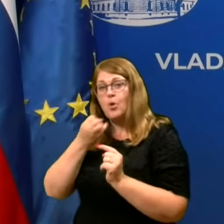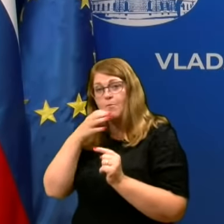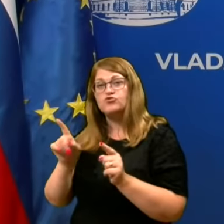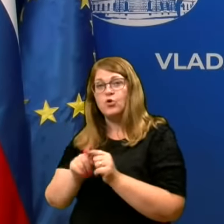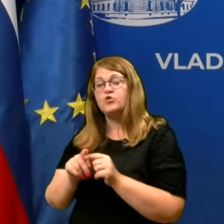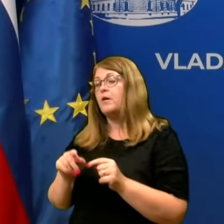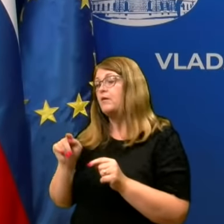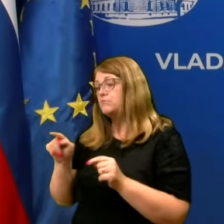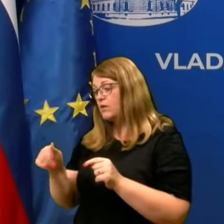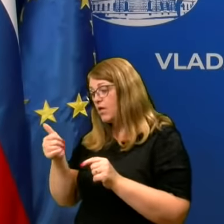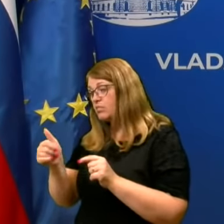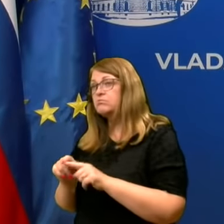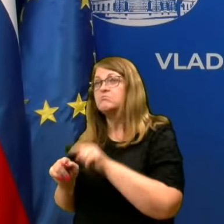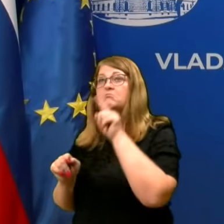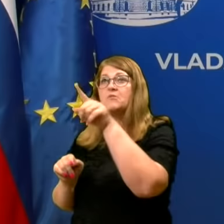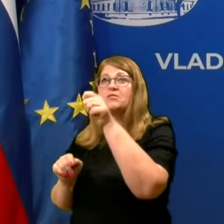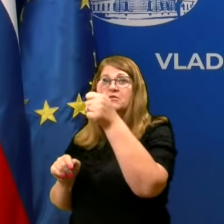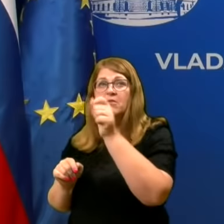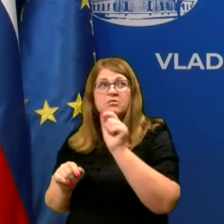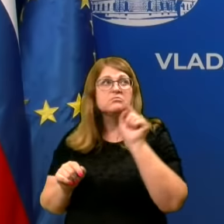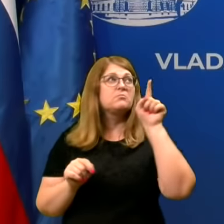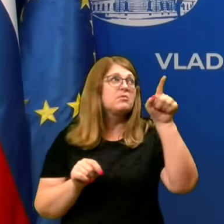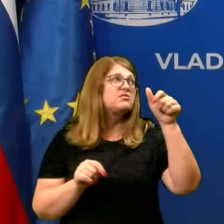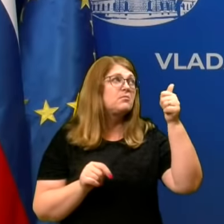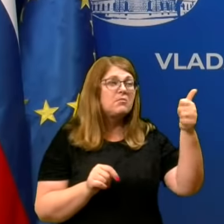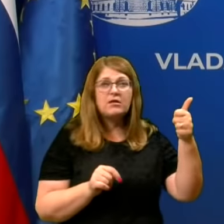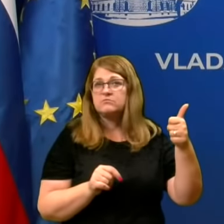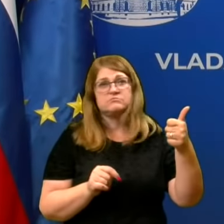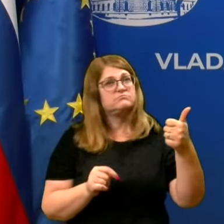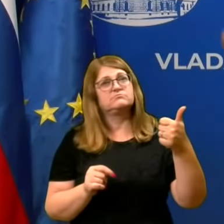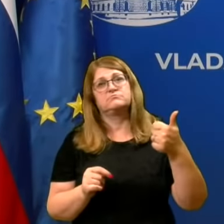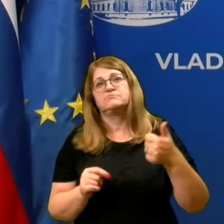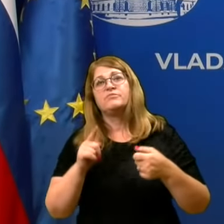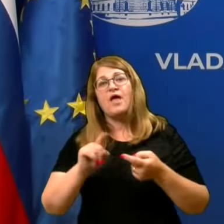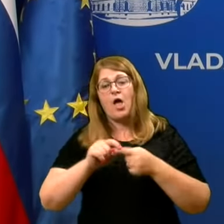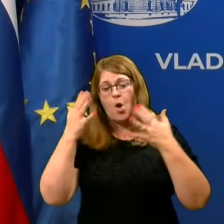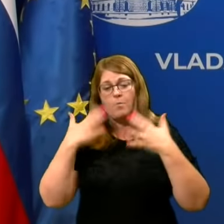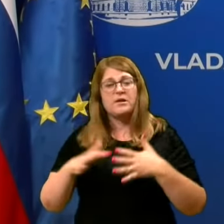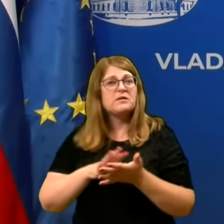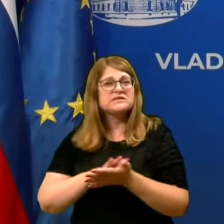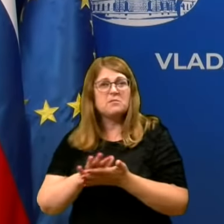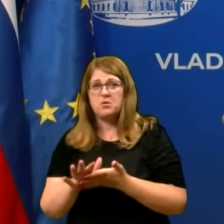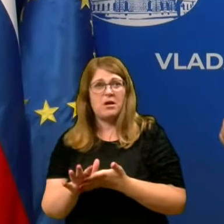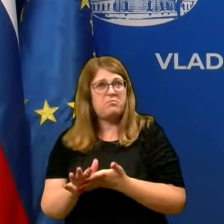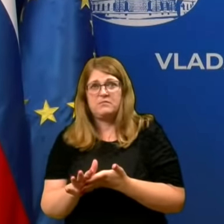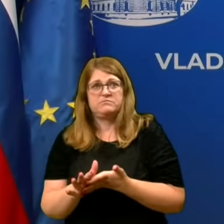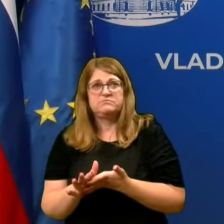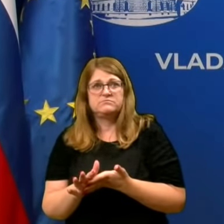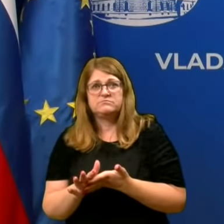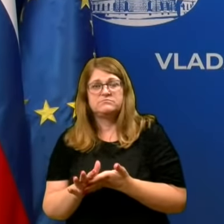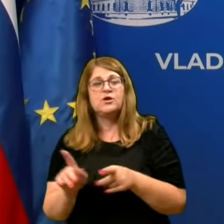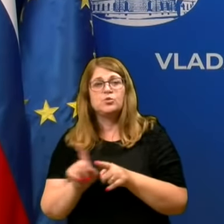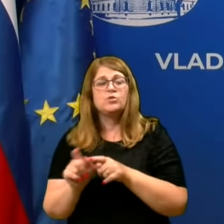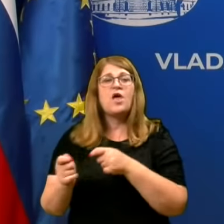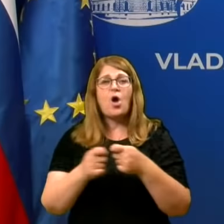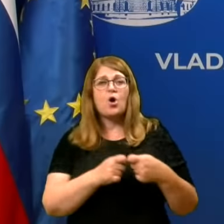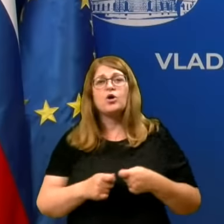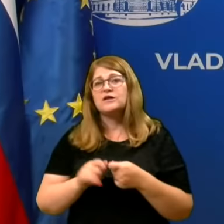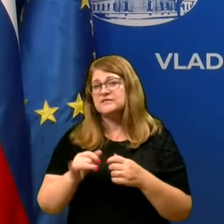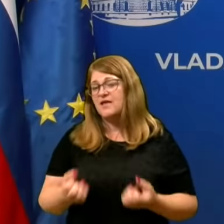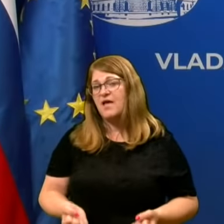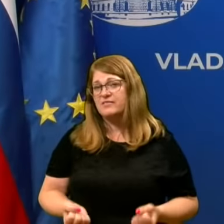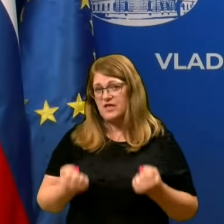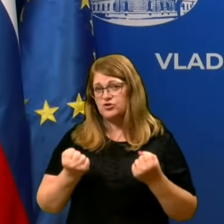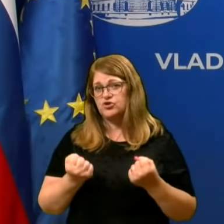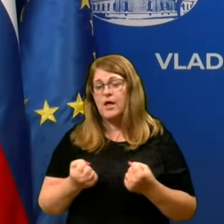kot če imamo več točk pomalo bolnikov in potem se pač ta oprema troši in tudi samo organizacija na večjih lokacijah.